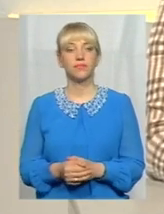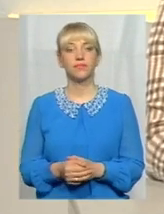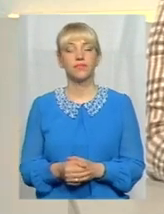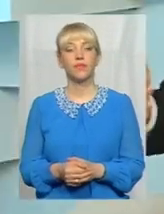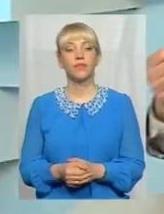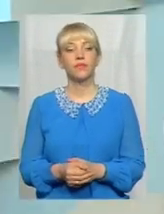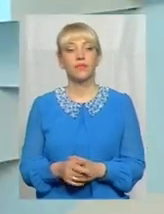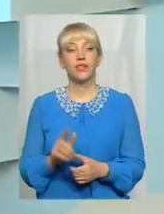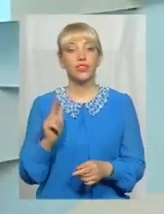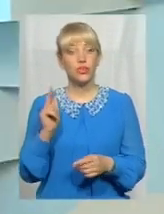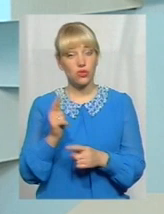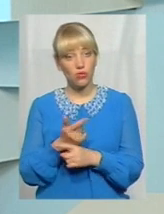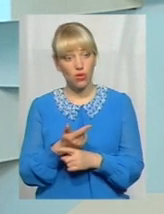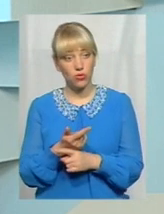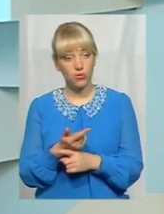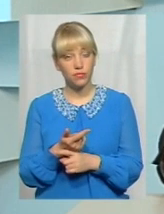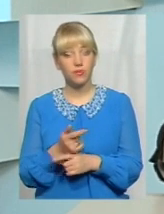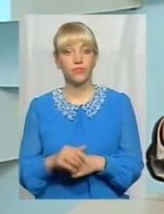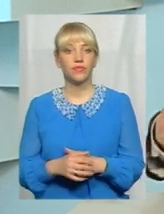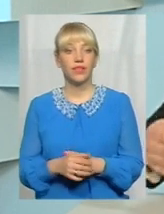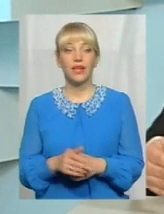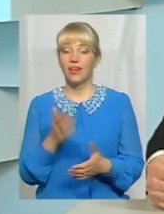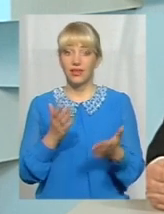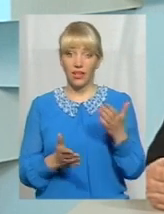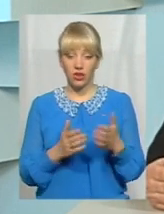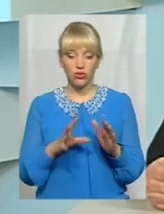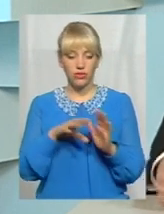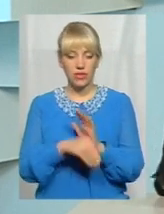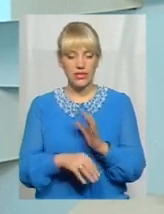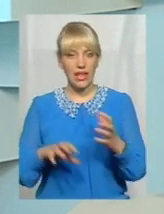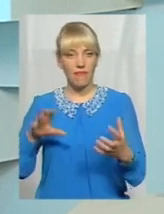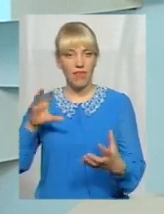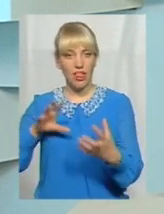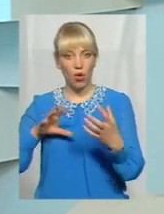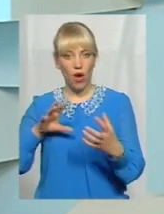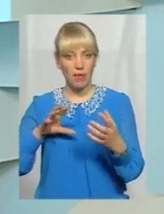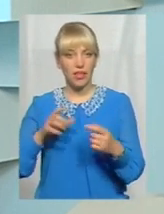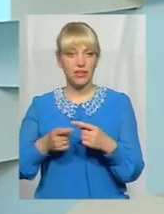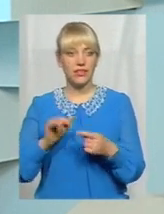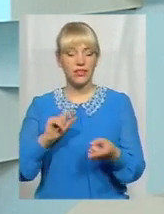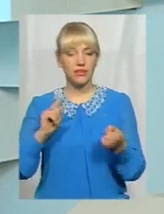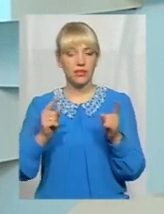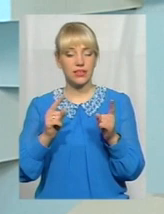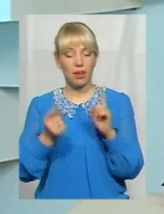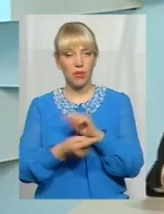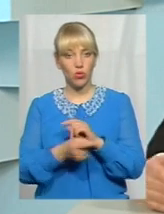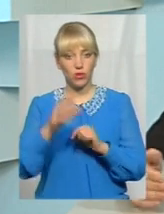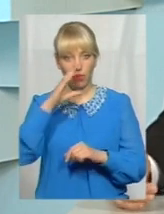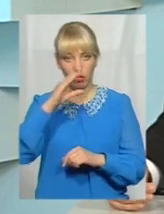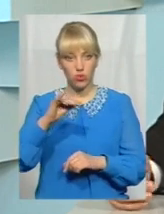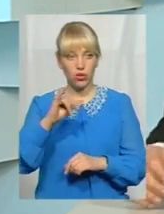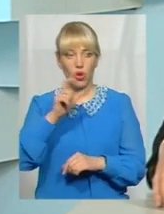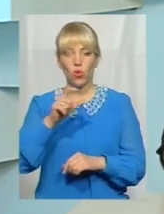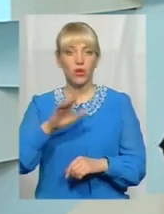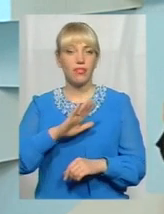знову ж таки, якщо ввести великогабаритні, замінити маршрутки, то люди не